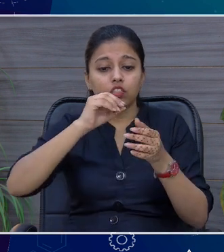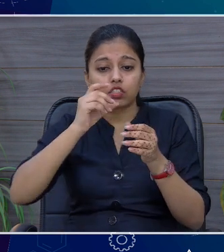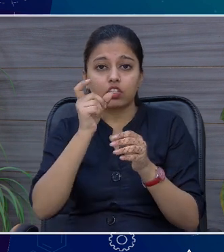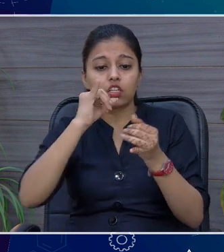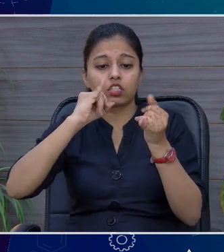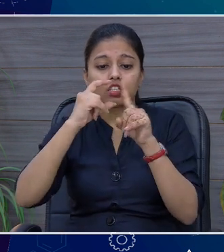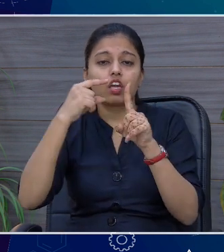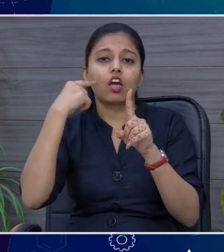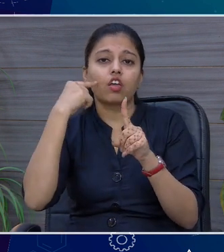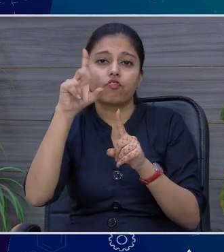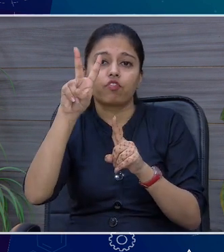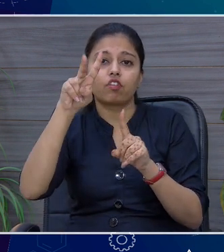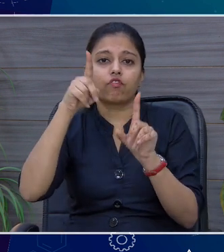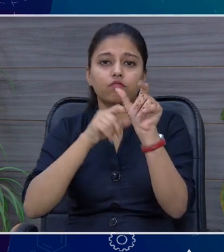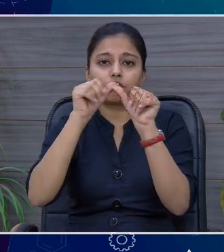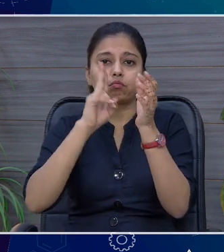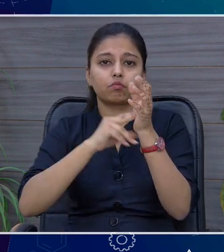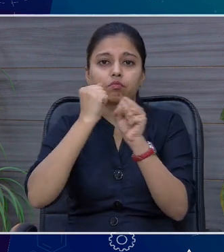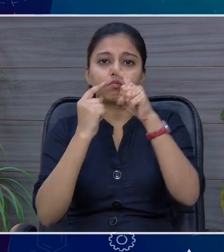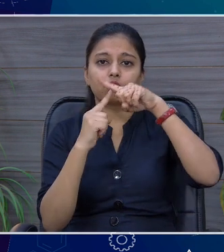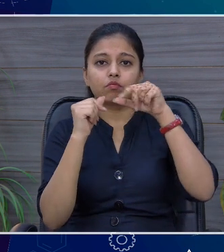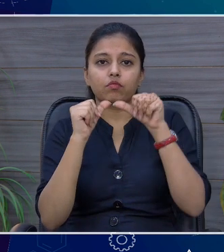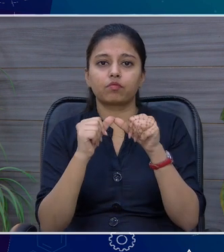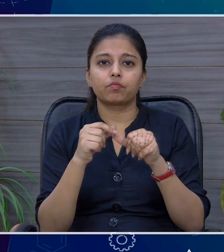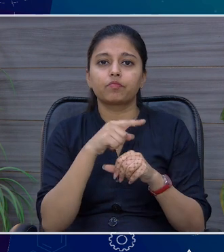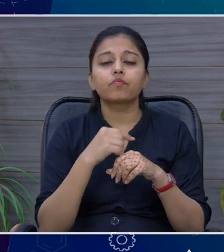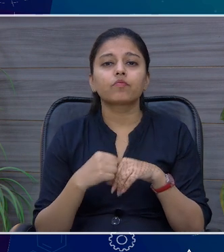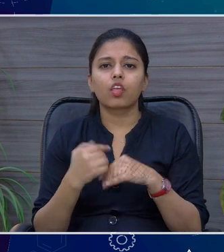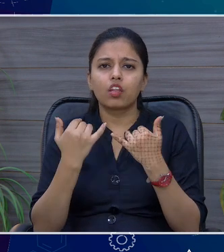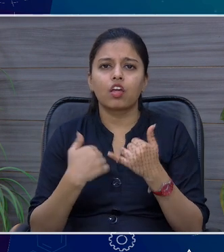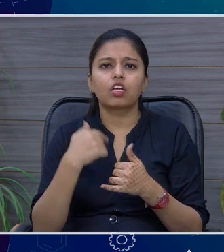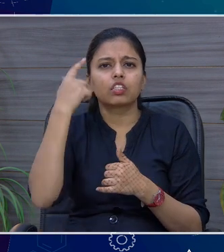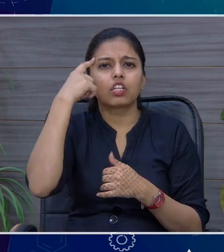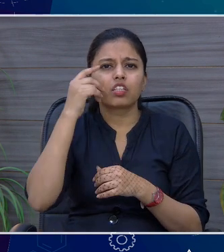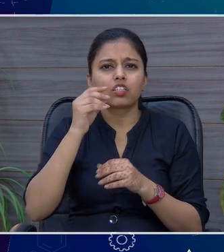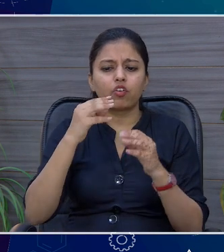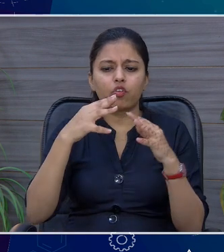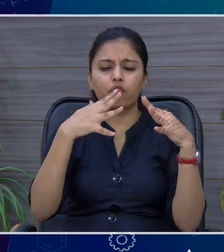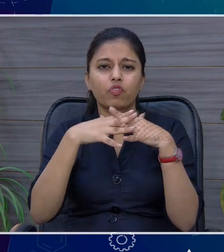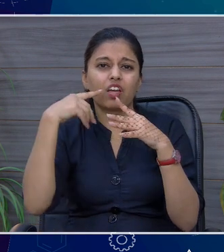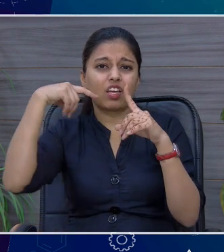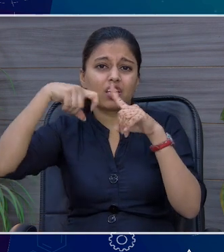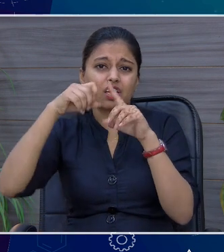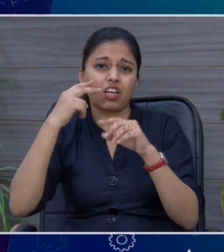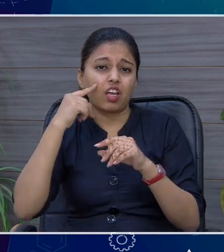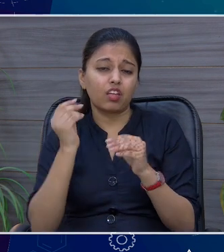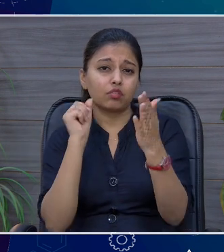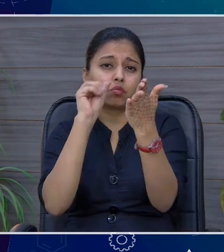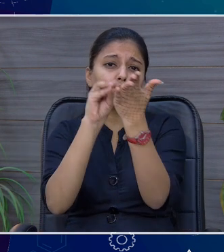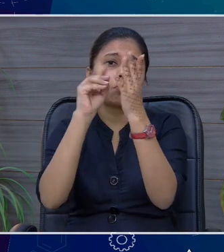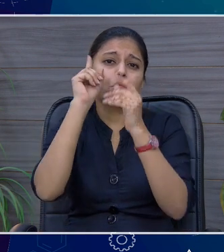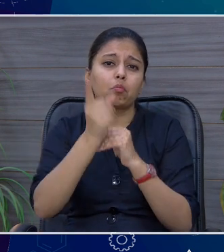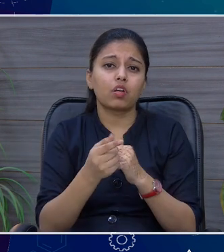अब यह नहीं भी ज़रूरी है, क्योंकि वहां पर विकलांगता लिखा हुआ है, हलाकि मैंने उसको